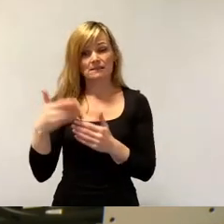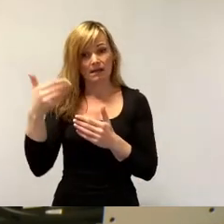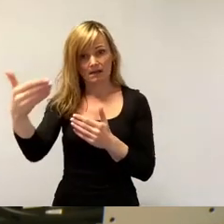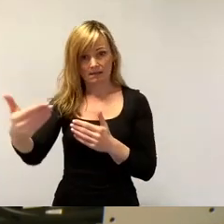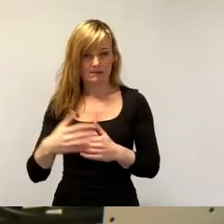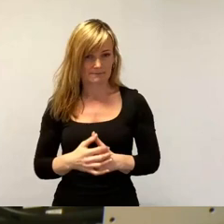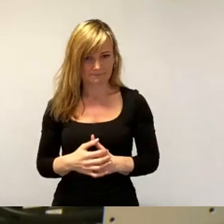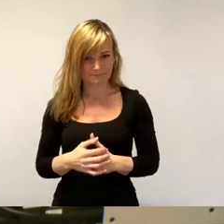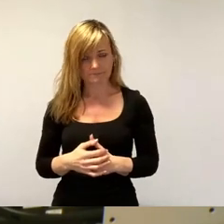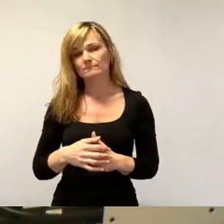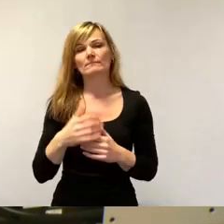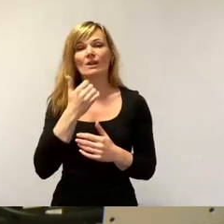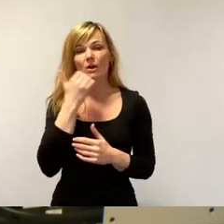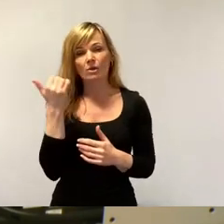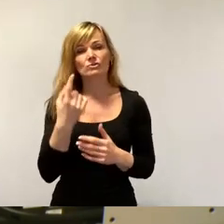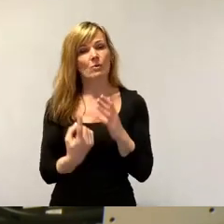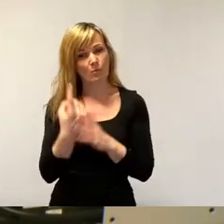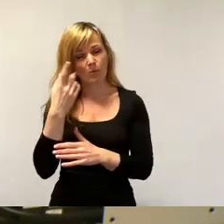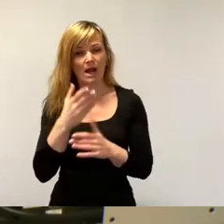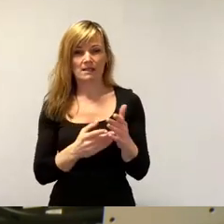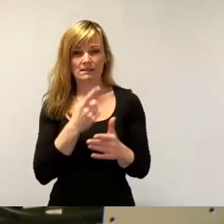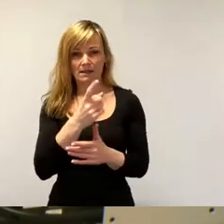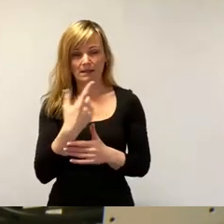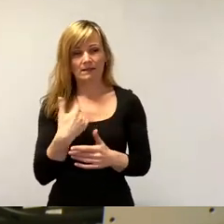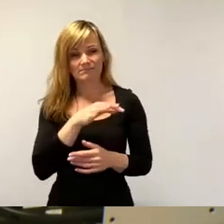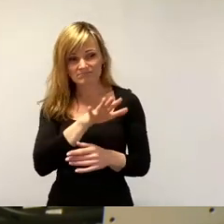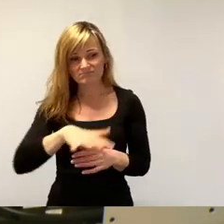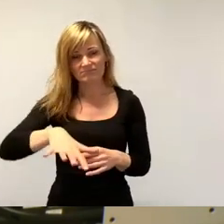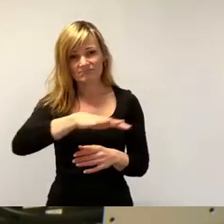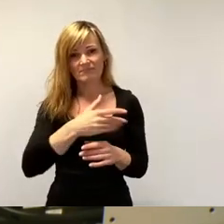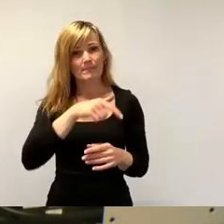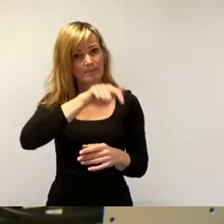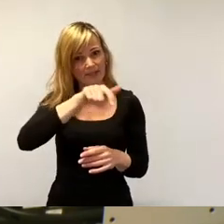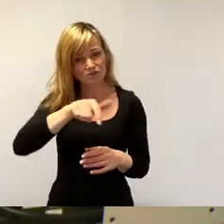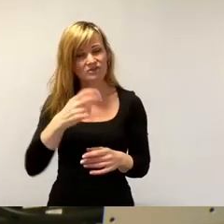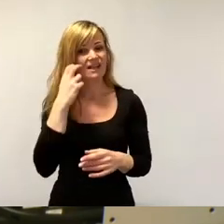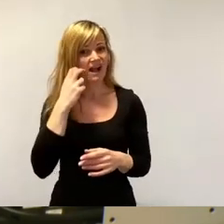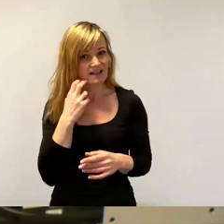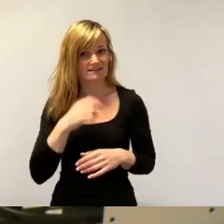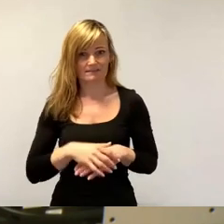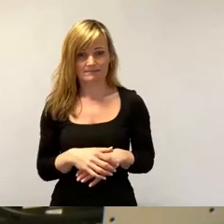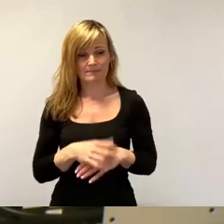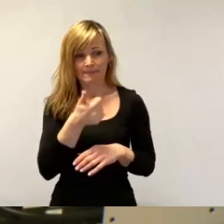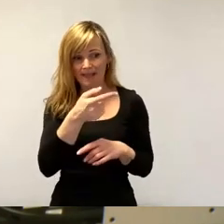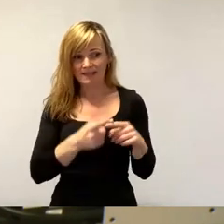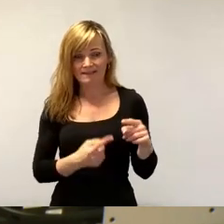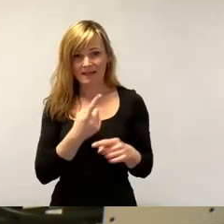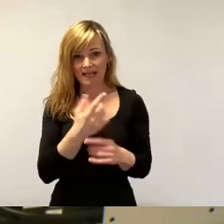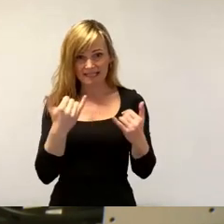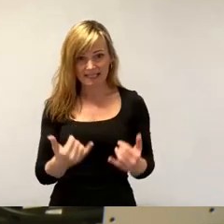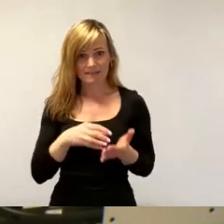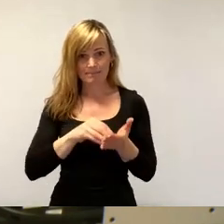Dresdner Maßstab einen sehr hohen Anteil an älteren Menschen. Für einen Teil reicht die Rente nicht mehr für die jetzigen Wohnungsmieten.